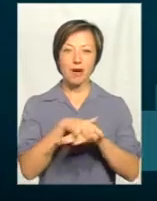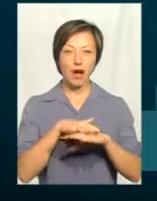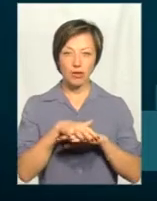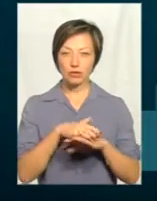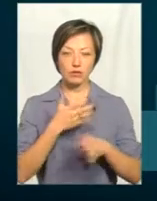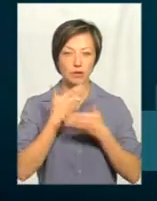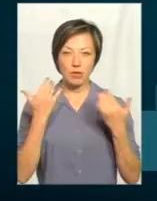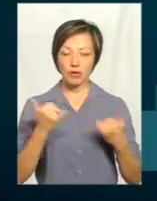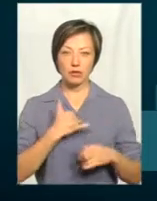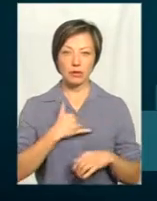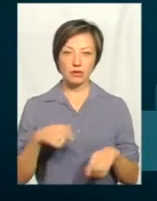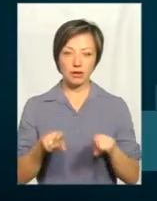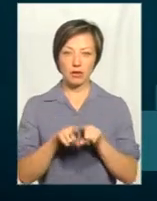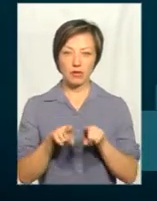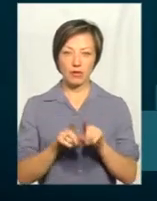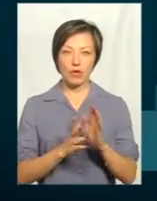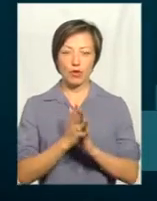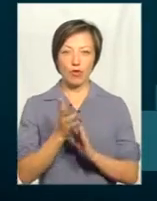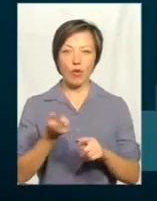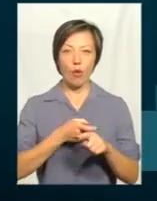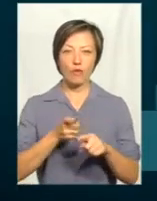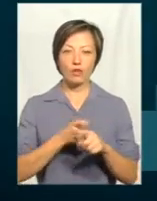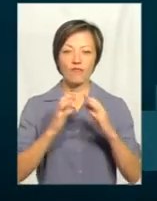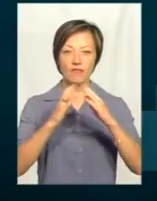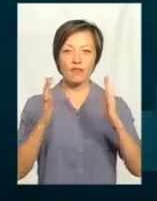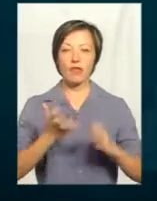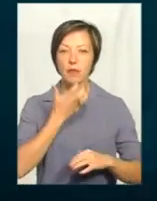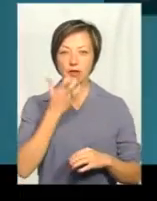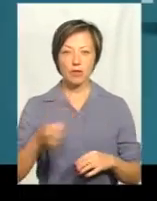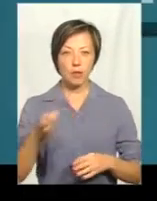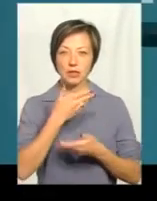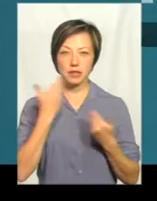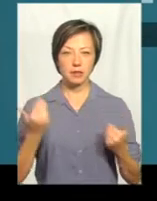характеру вирощування овочів в теплицях в області немає.